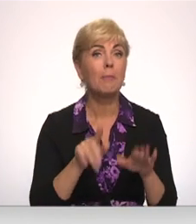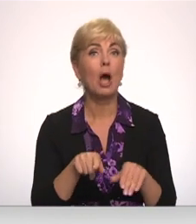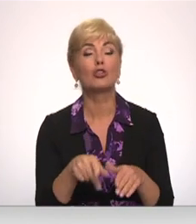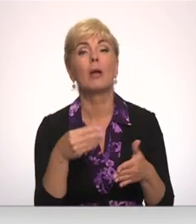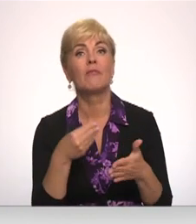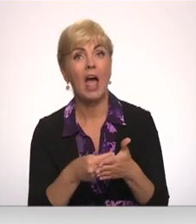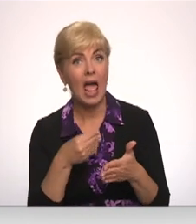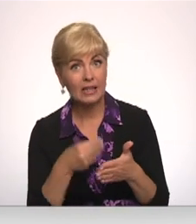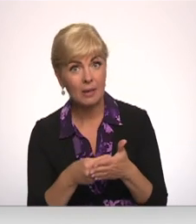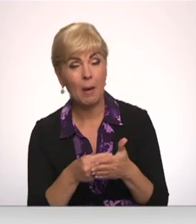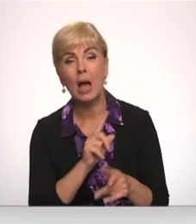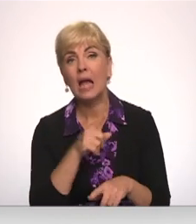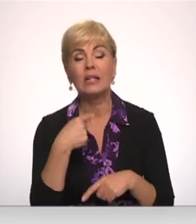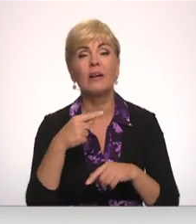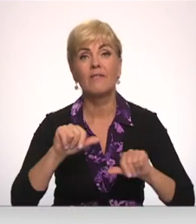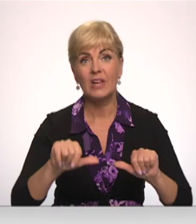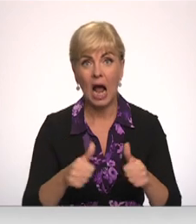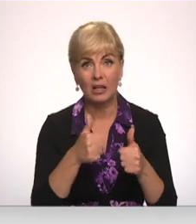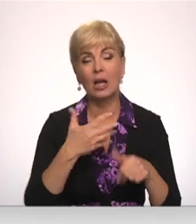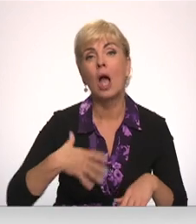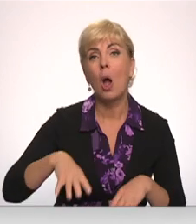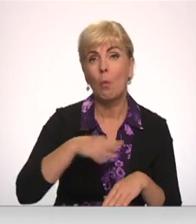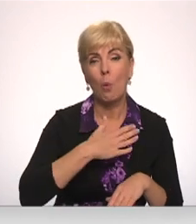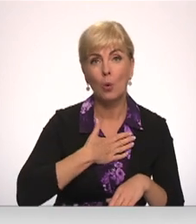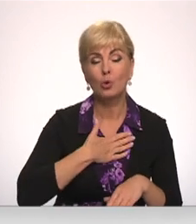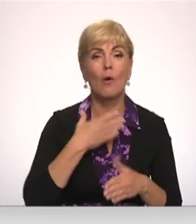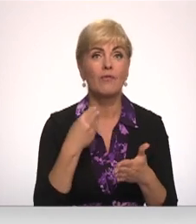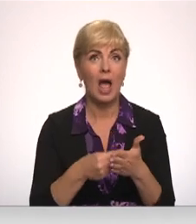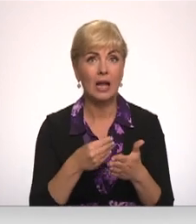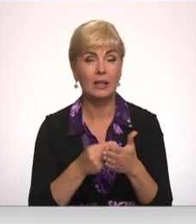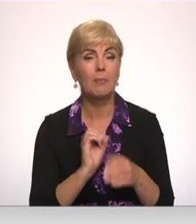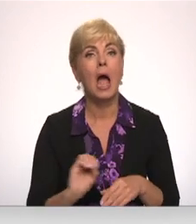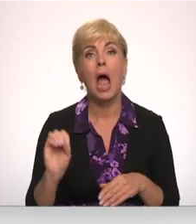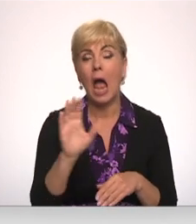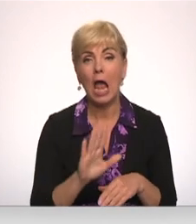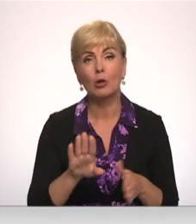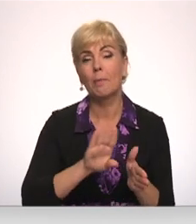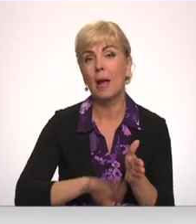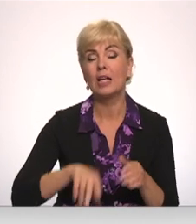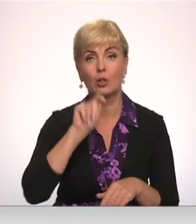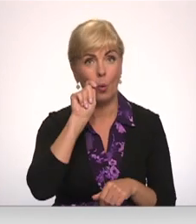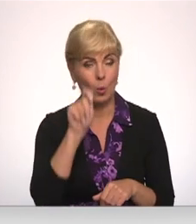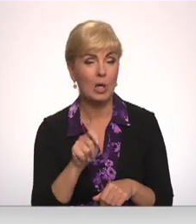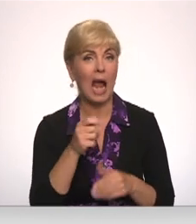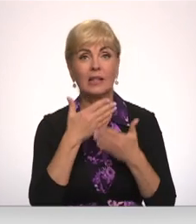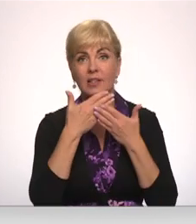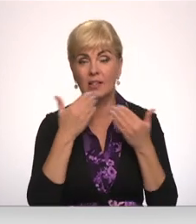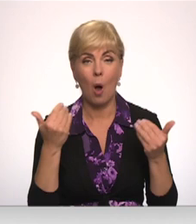vērtībām, un kas ir vienlaicīga mūsu vērtības. Eiropa bez Ukrainas nav